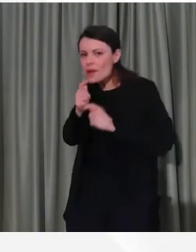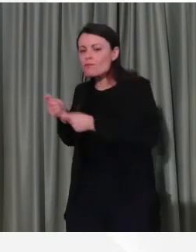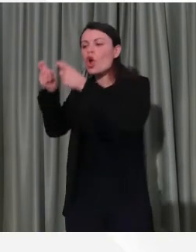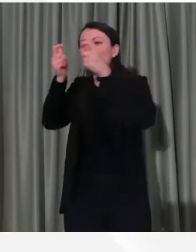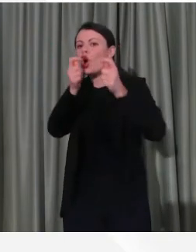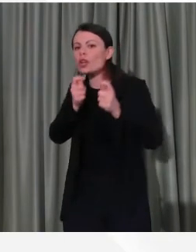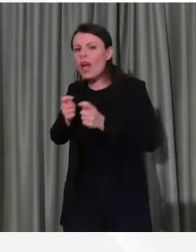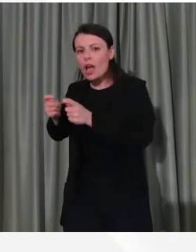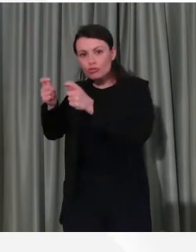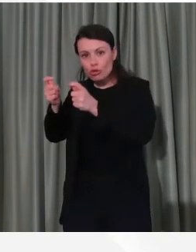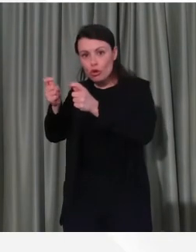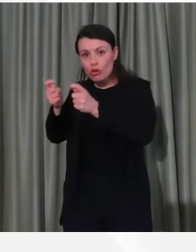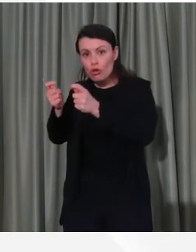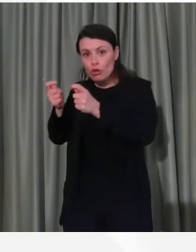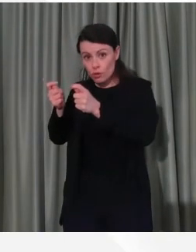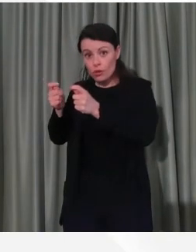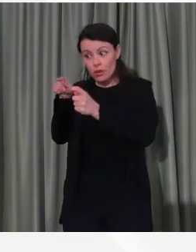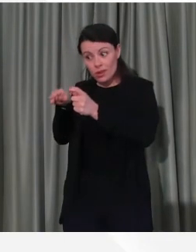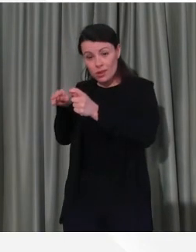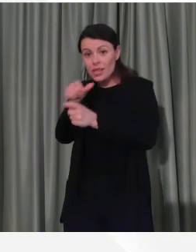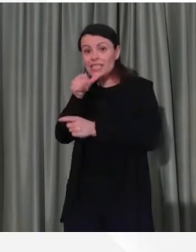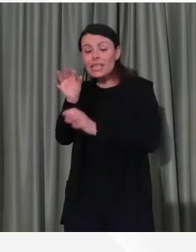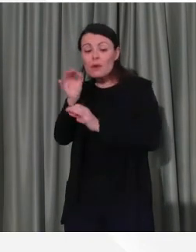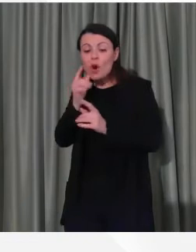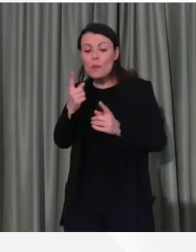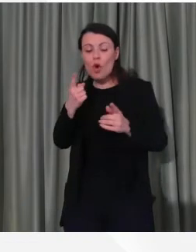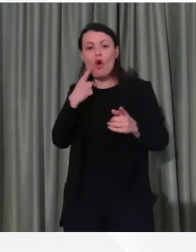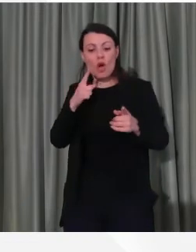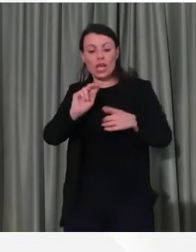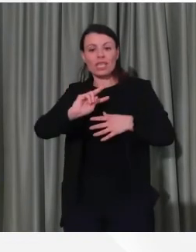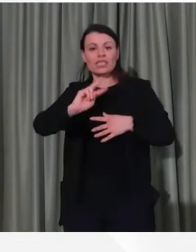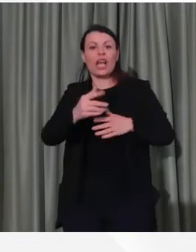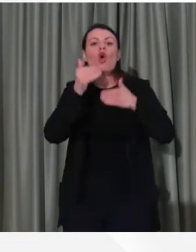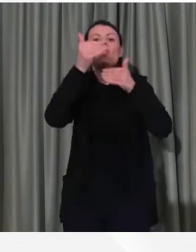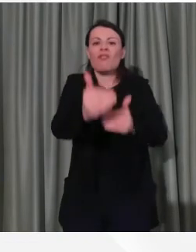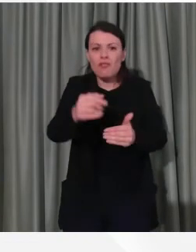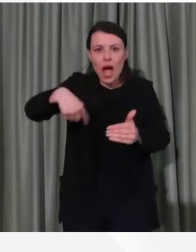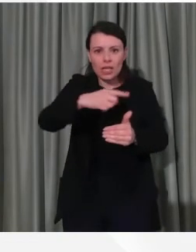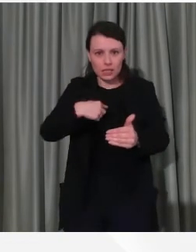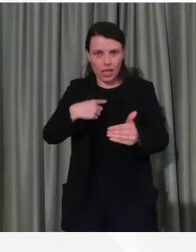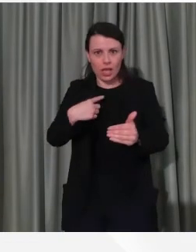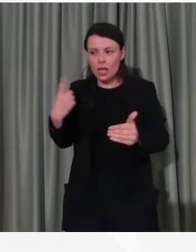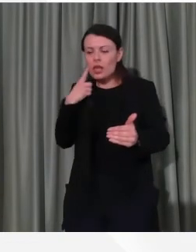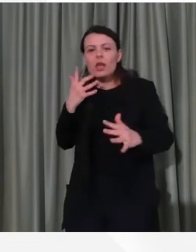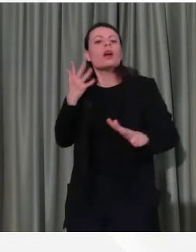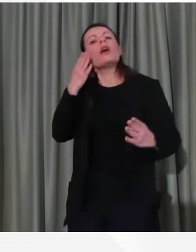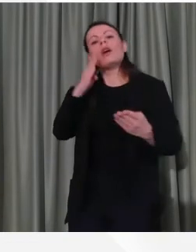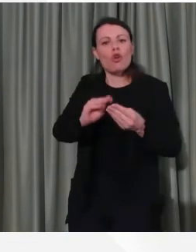come affrontare poi anche la seconda parte della fase che ci vedrà appunto vivere anche nei